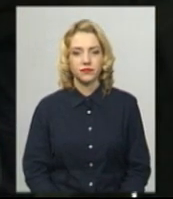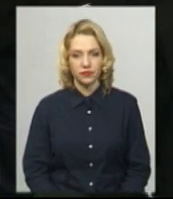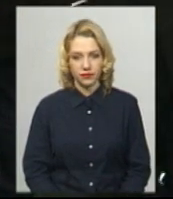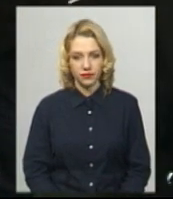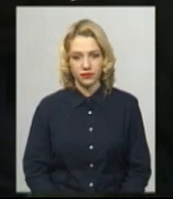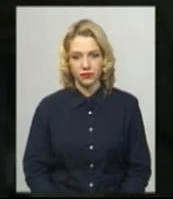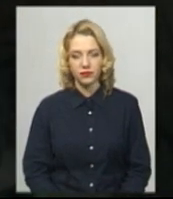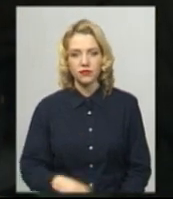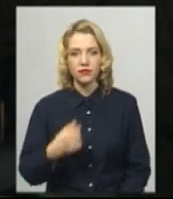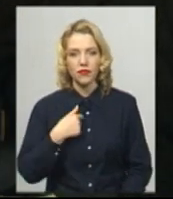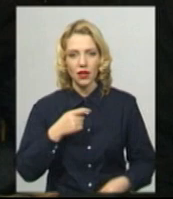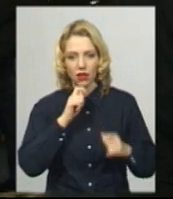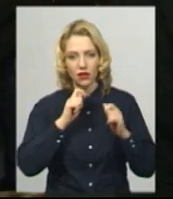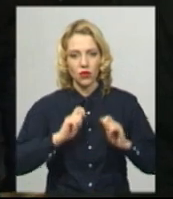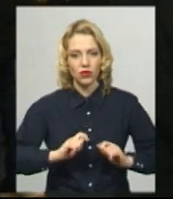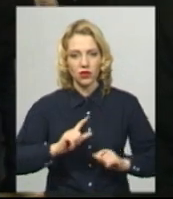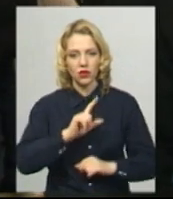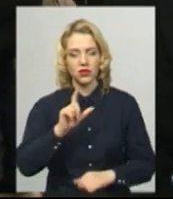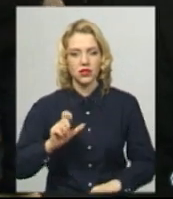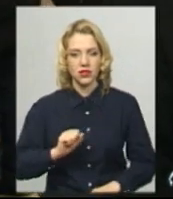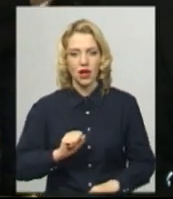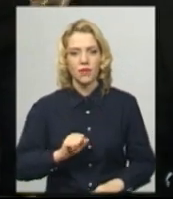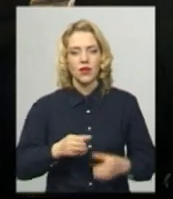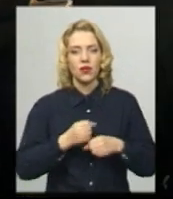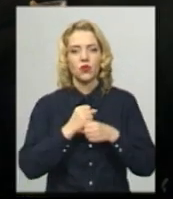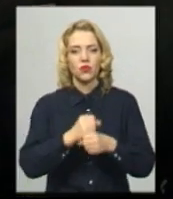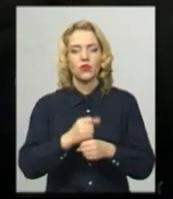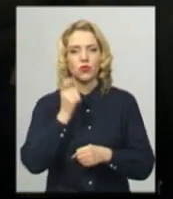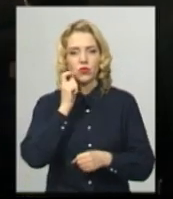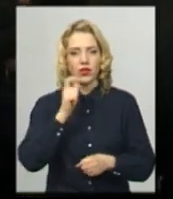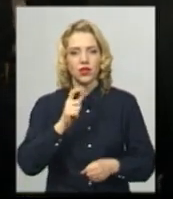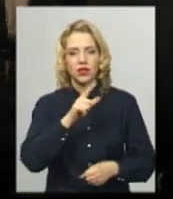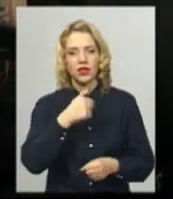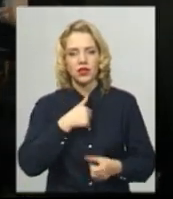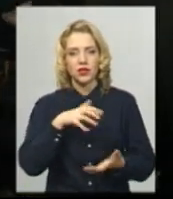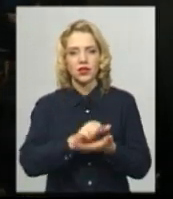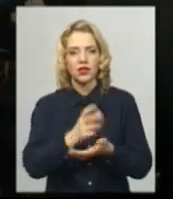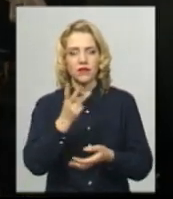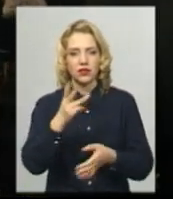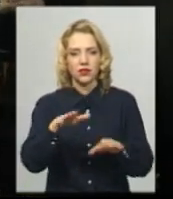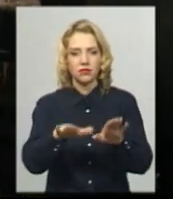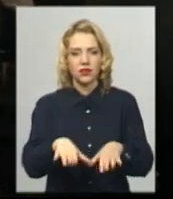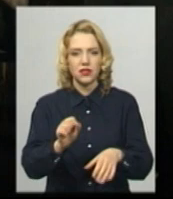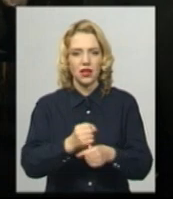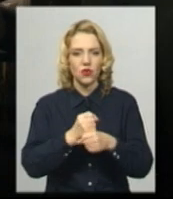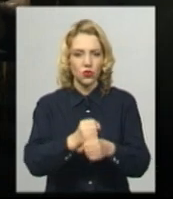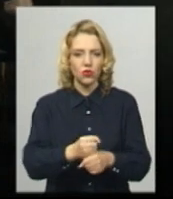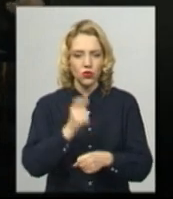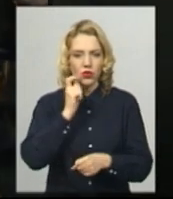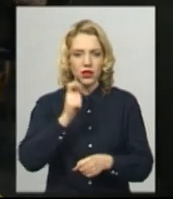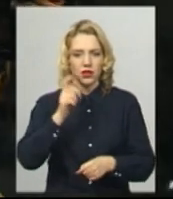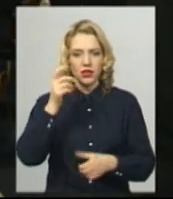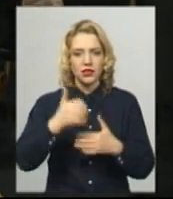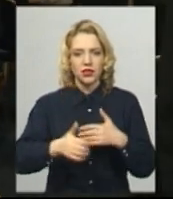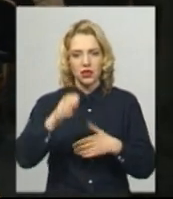Мене нагородили за Кубок України. Я зайняв третє місце на Кубку України серед чоловіків